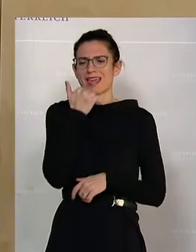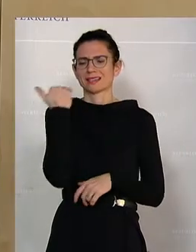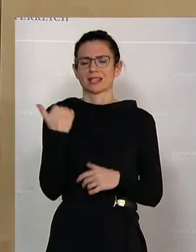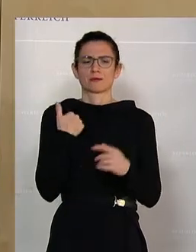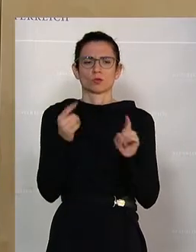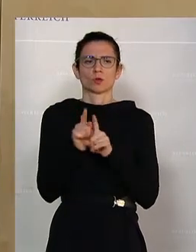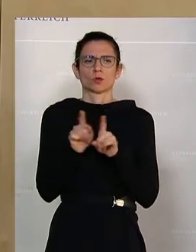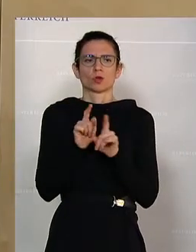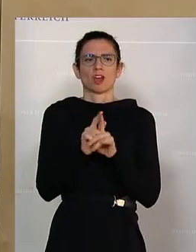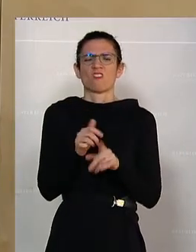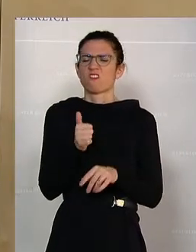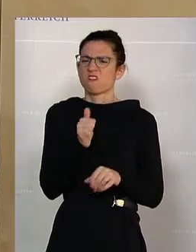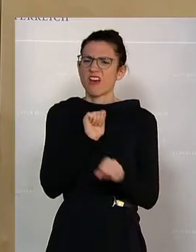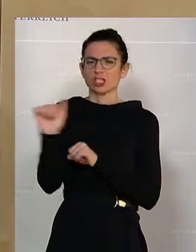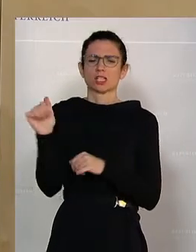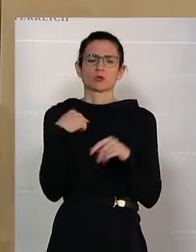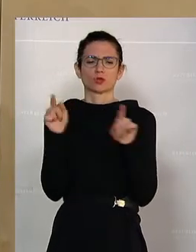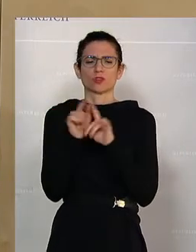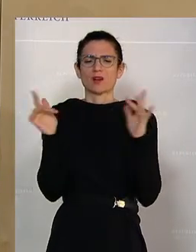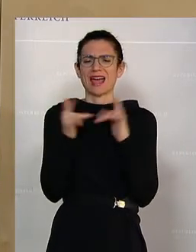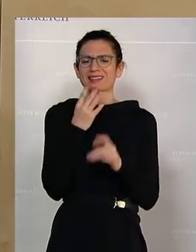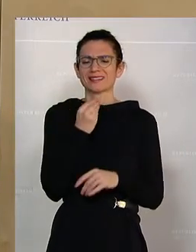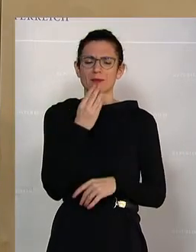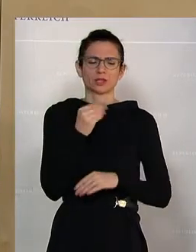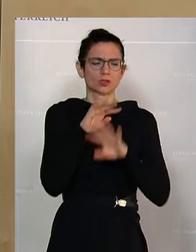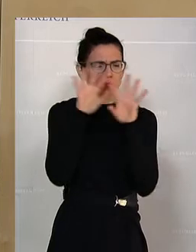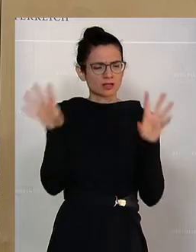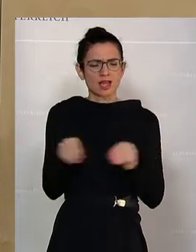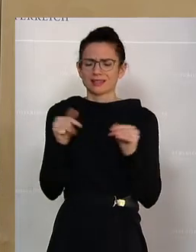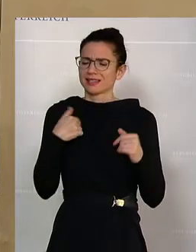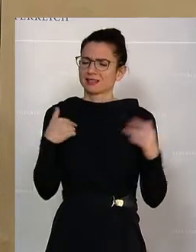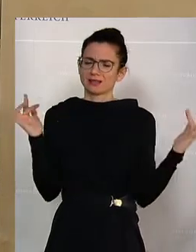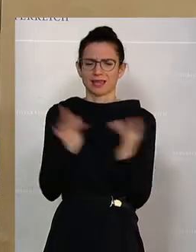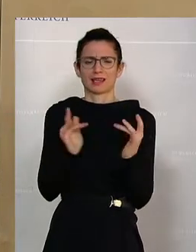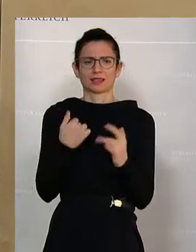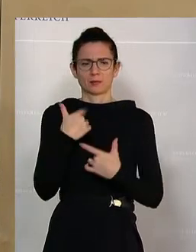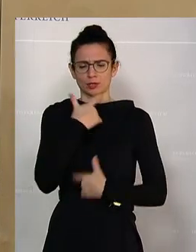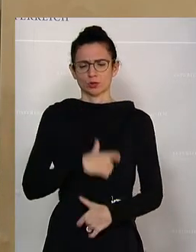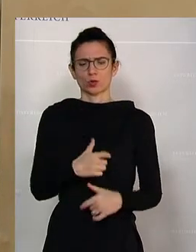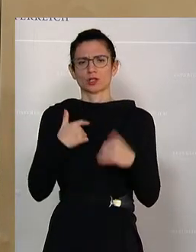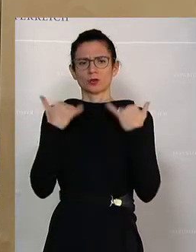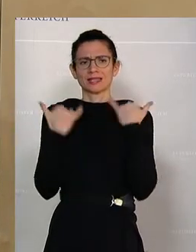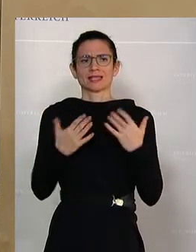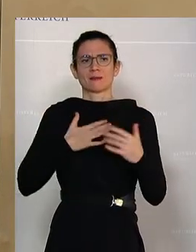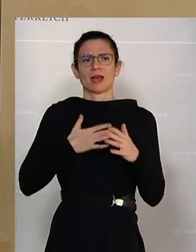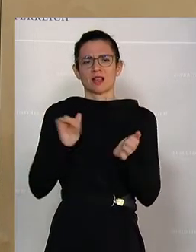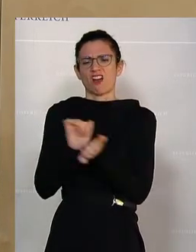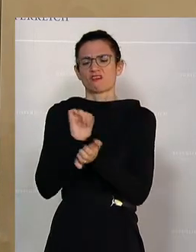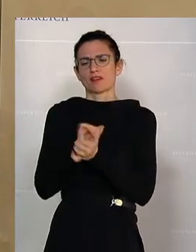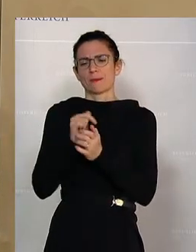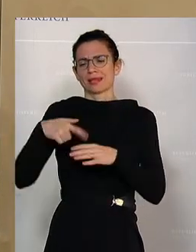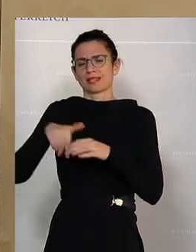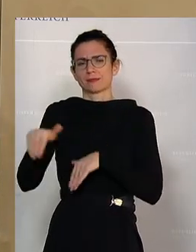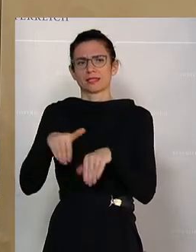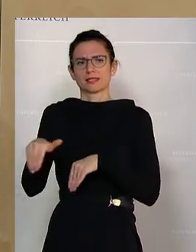des Faschismus und auch des Antisemitismus eintrete. Nicht nur persönlich, sondern auch gerade jetzt in meiner Funktion als